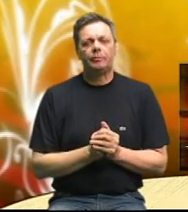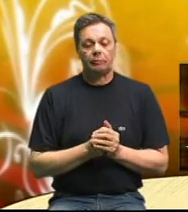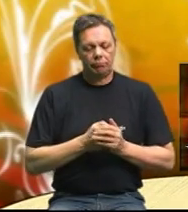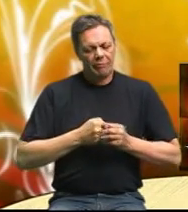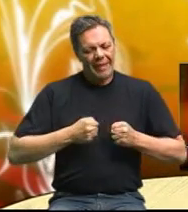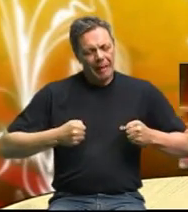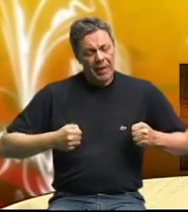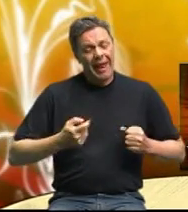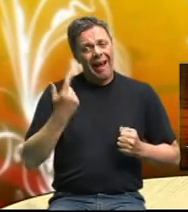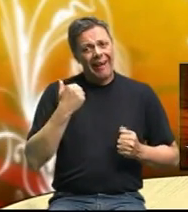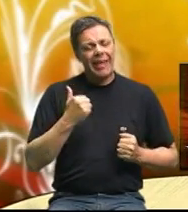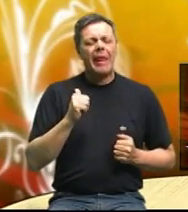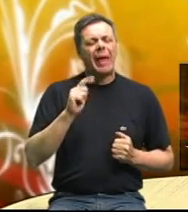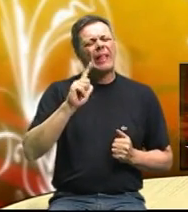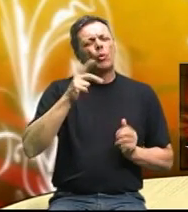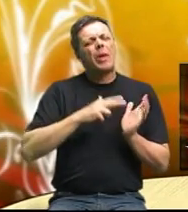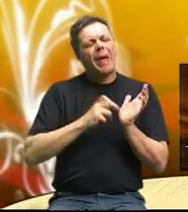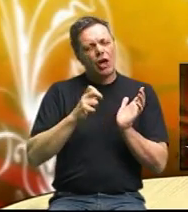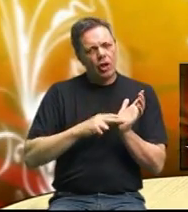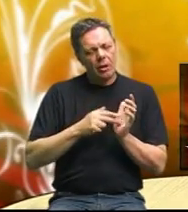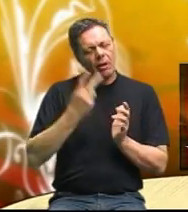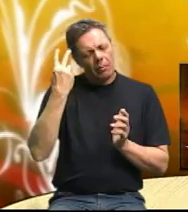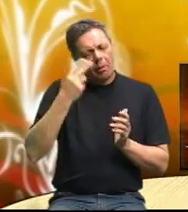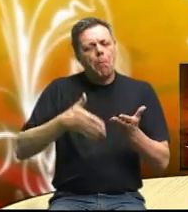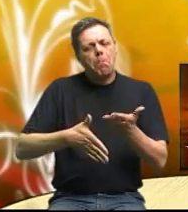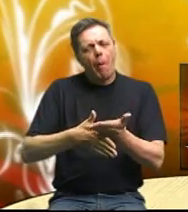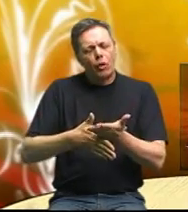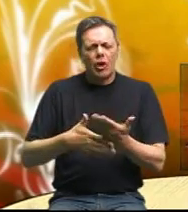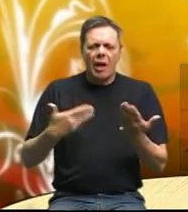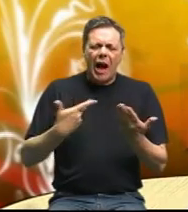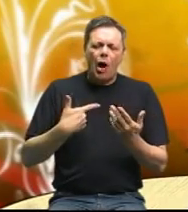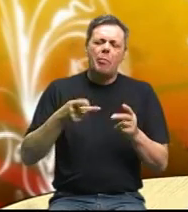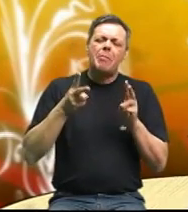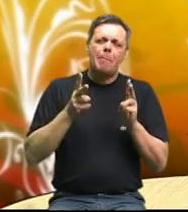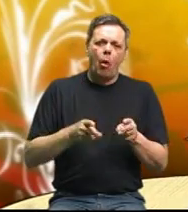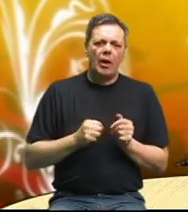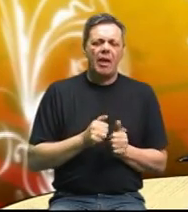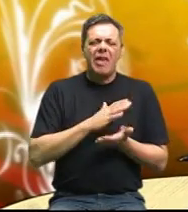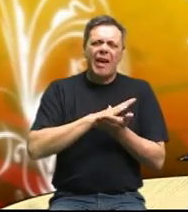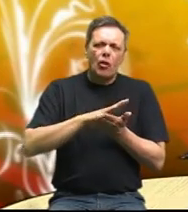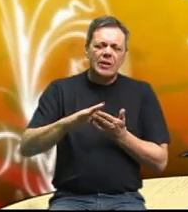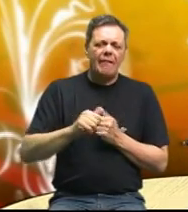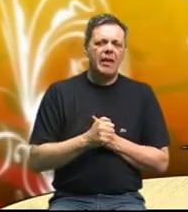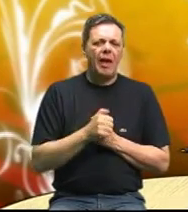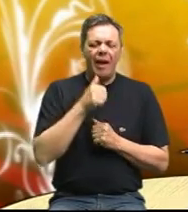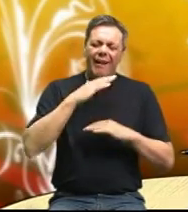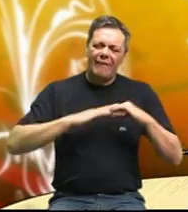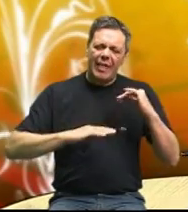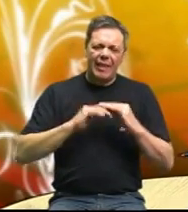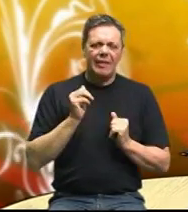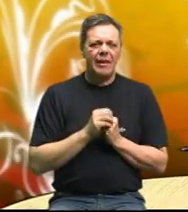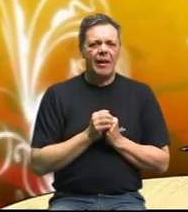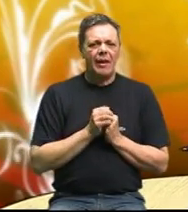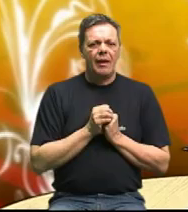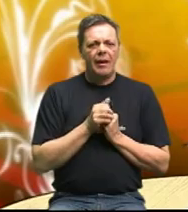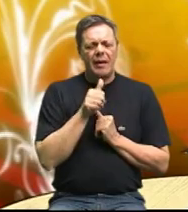debljine, ali na jedan način, ja bih rekla, pomoći. Kako bi mi mogli jednostavnije, kvalitetnije,